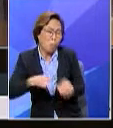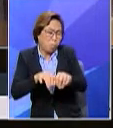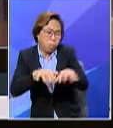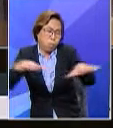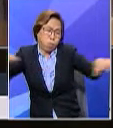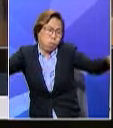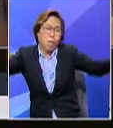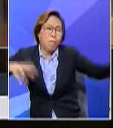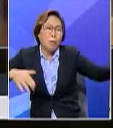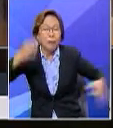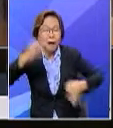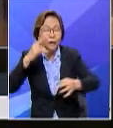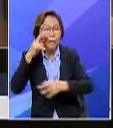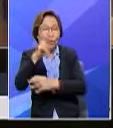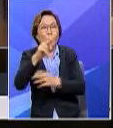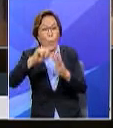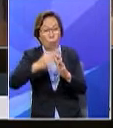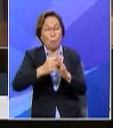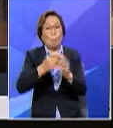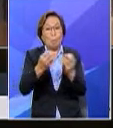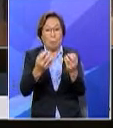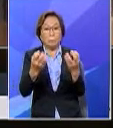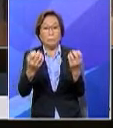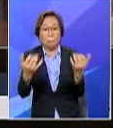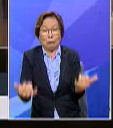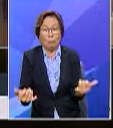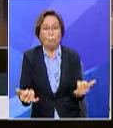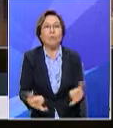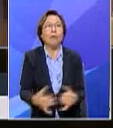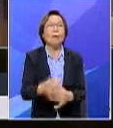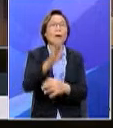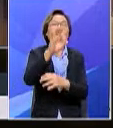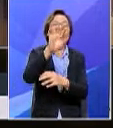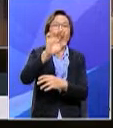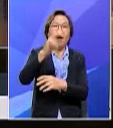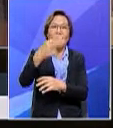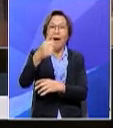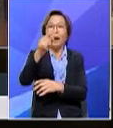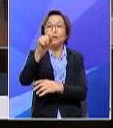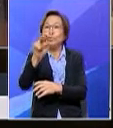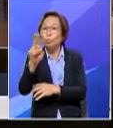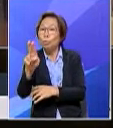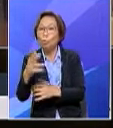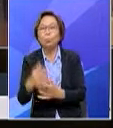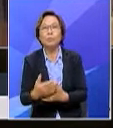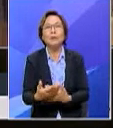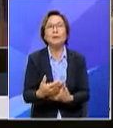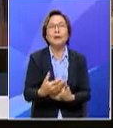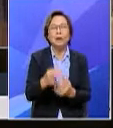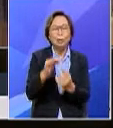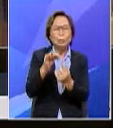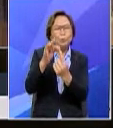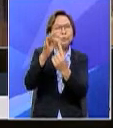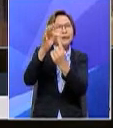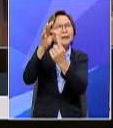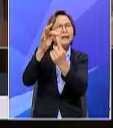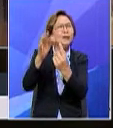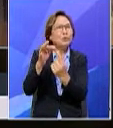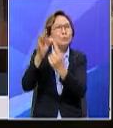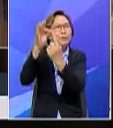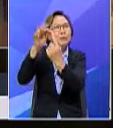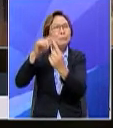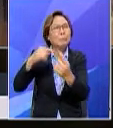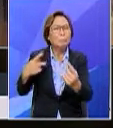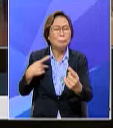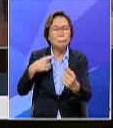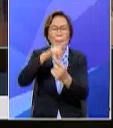lagi tapi kalau kita tengok sekarang ini dah mula banyak antaranya Farhatun dan yang uniknya bila kita